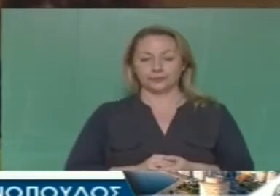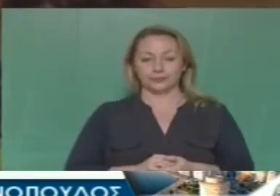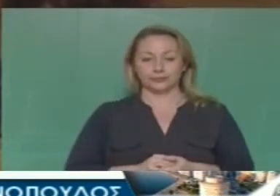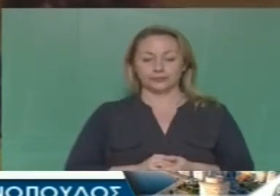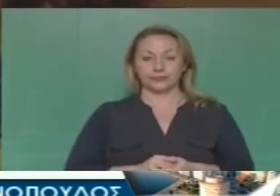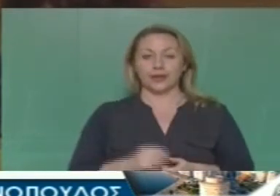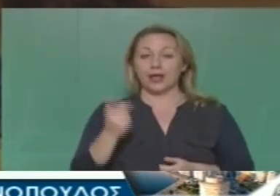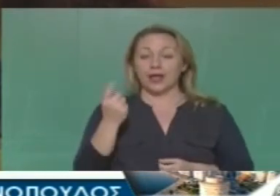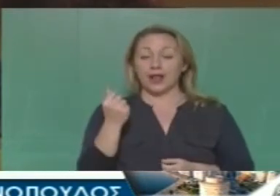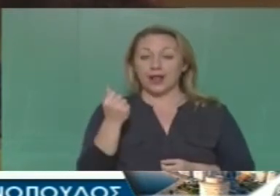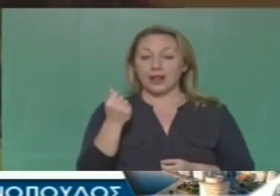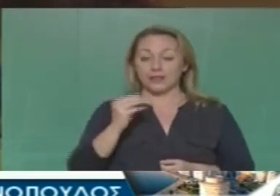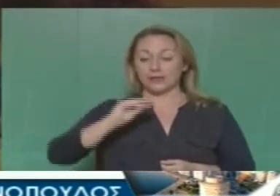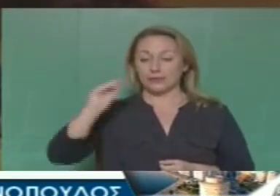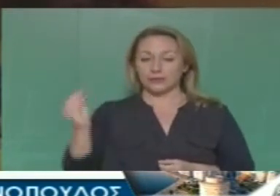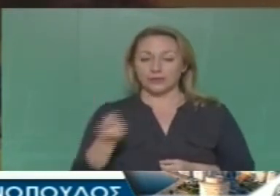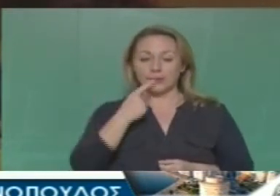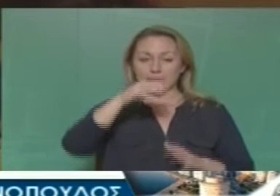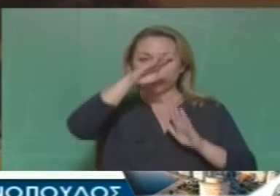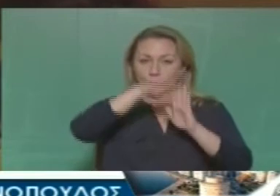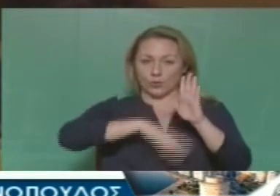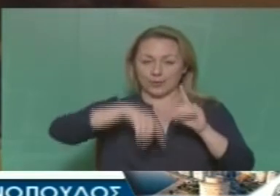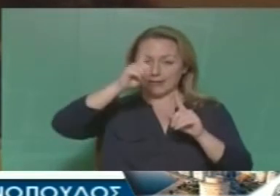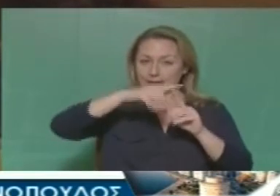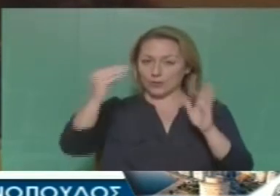Οι πηγές χρηματοδότησης, όπως αναφέρονται και στο τεχνικό πρόγραμμα,